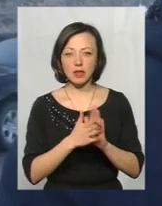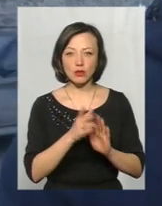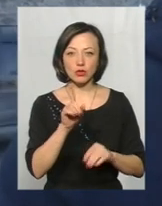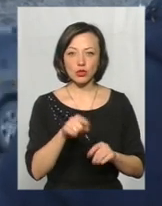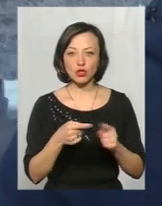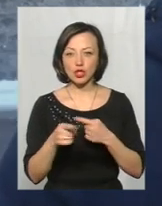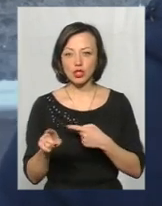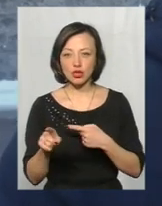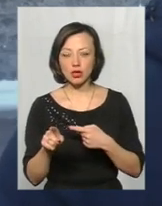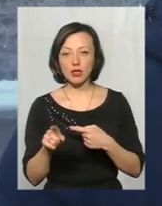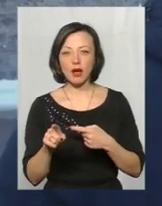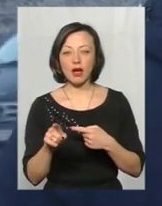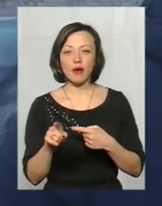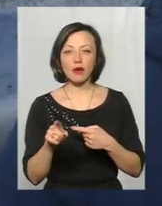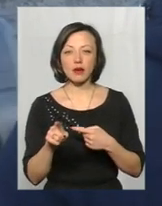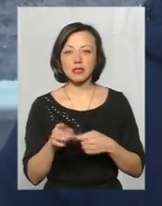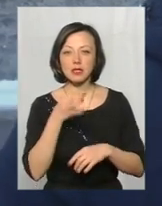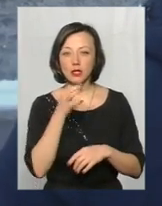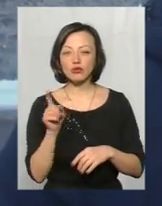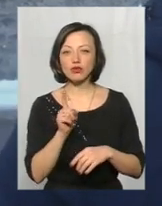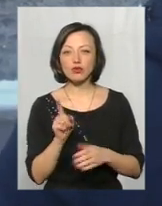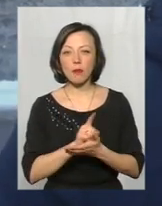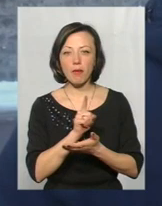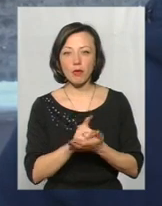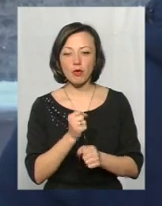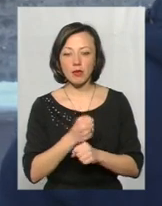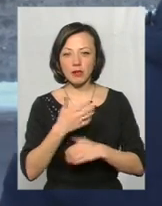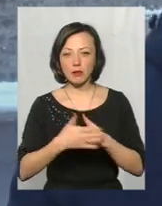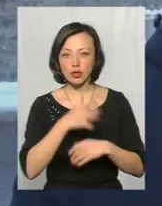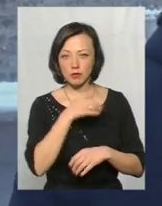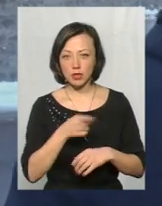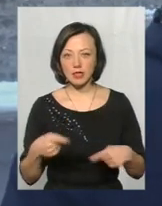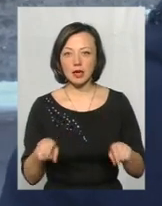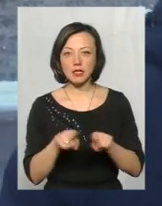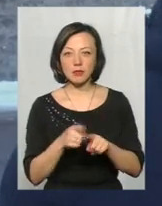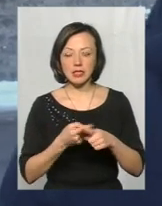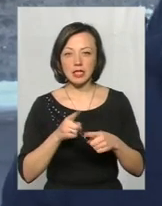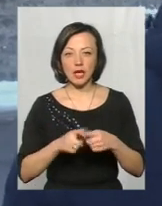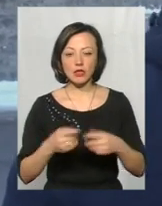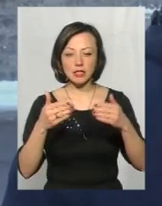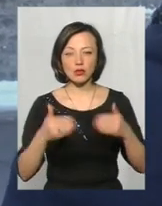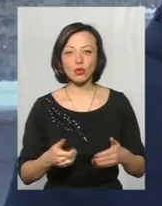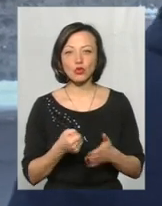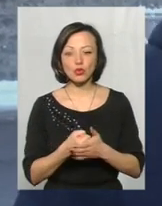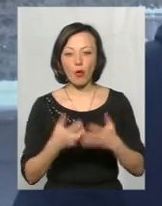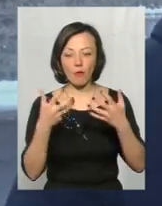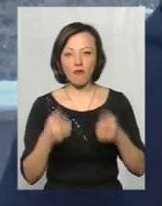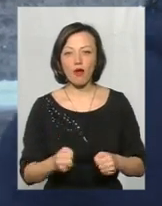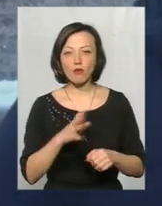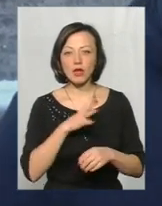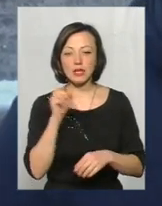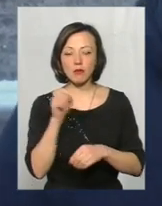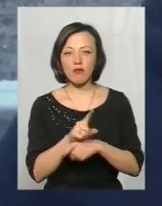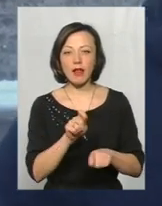іншої дільниці фортеці. Ми сказали, що ми тут маємо робити найближчим часом. Так само з цією стіною, ще до її обвалу, в вже була